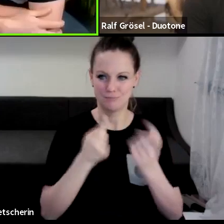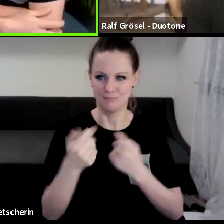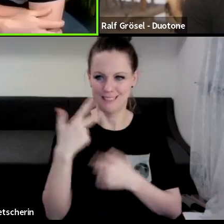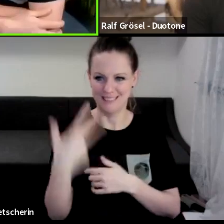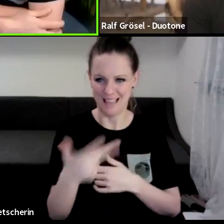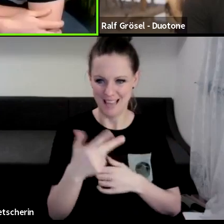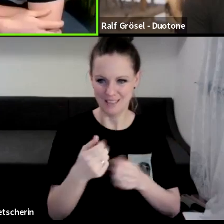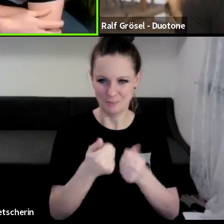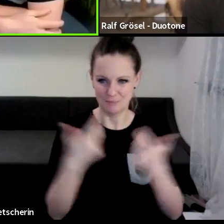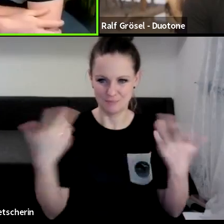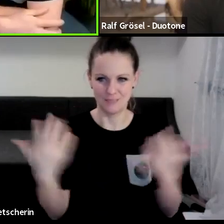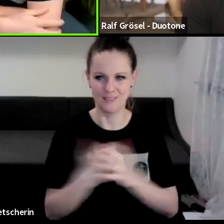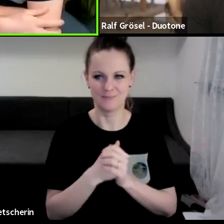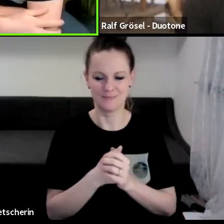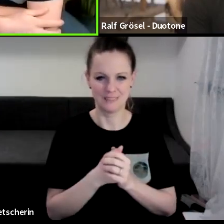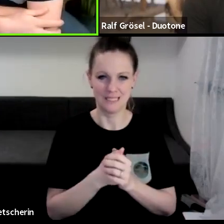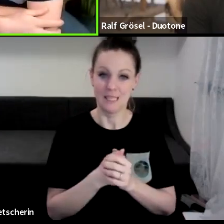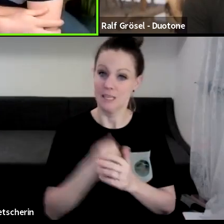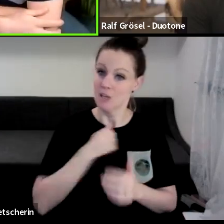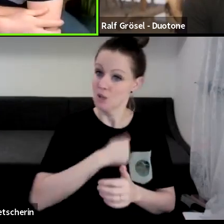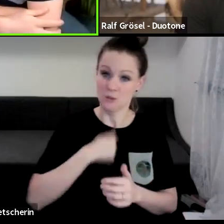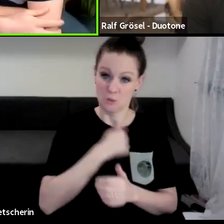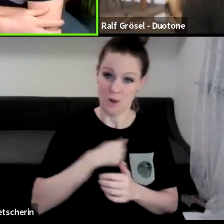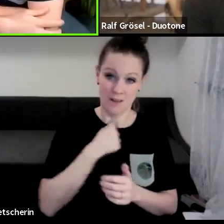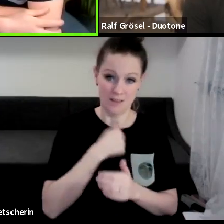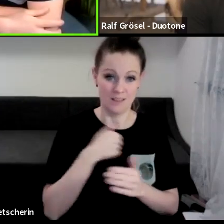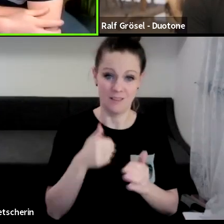Grüß euch, es hat ein bisschen gedauert, sorry dafür.